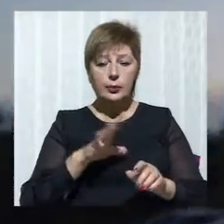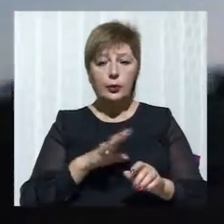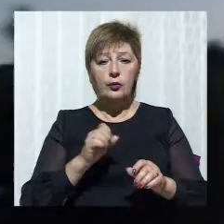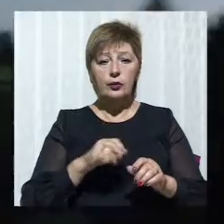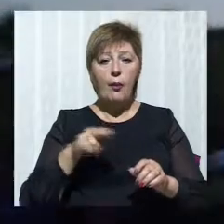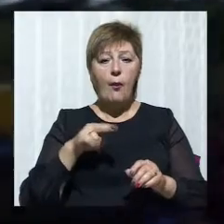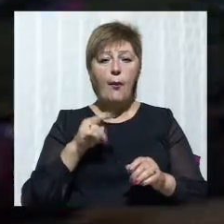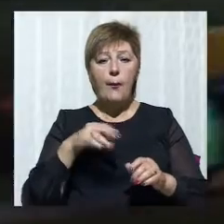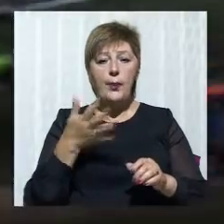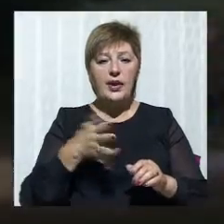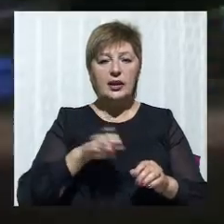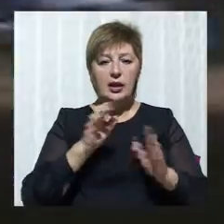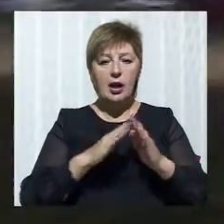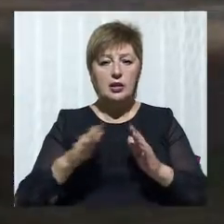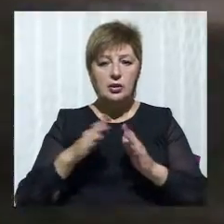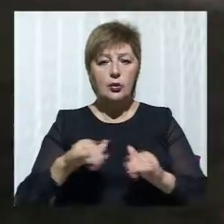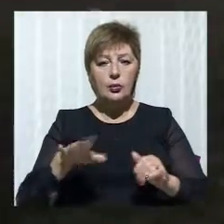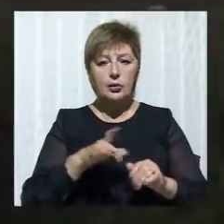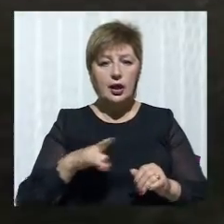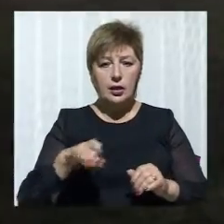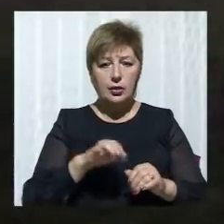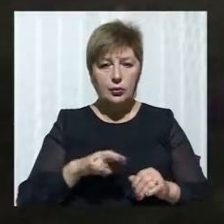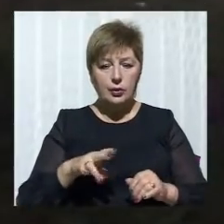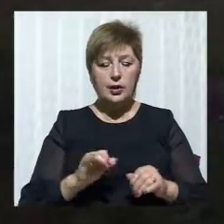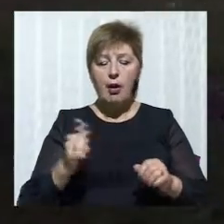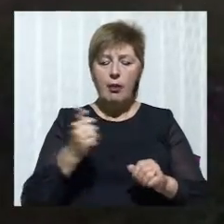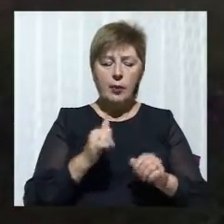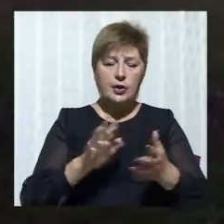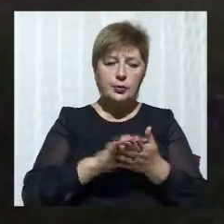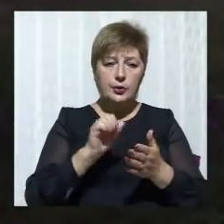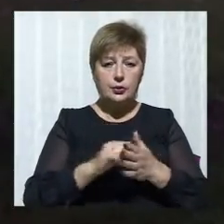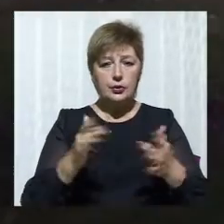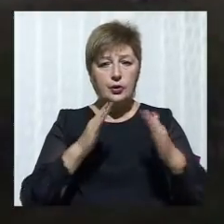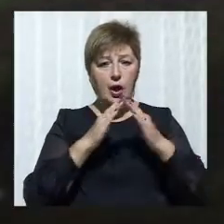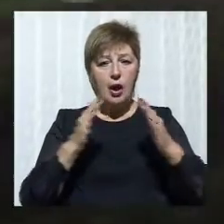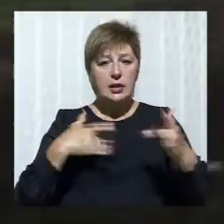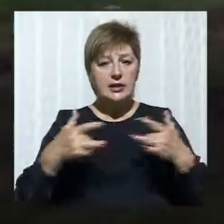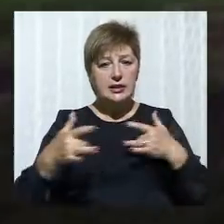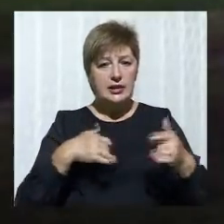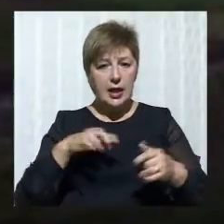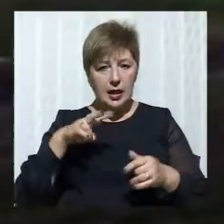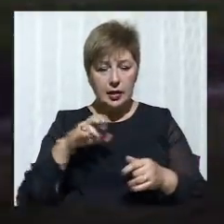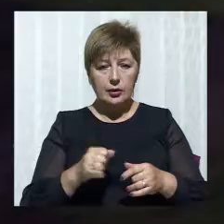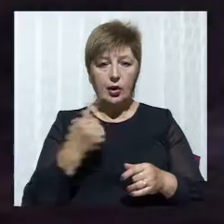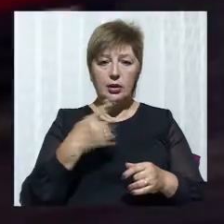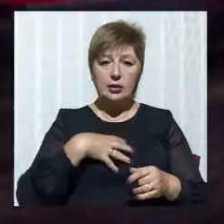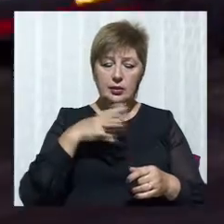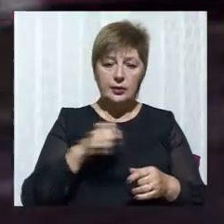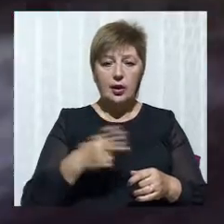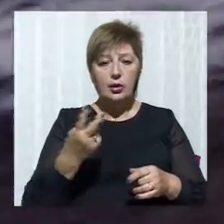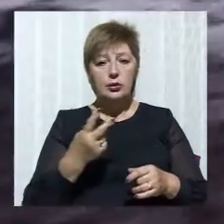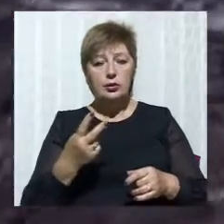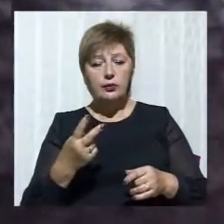району. Близько 9-ї години вечора, 1 червня, нагода пошкодила сцену, наслідок чого одна людина загинула, двоє травмовано. Загибли 48